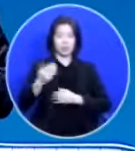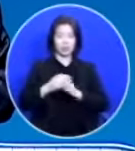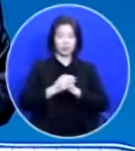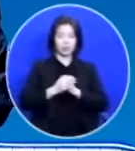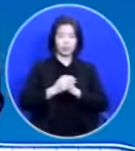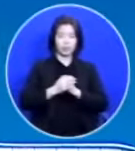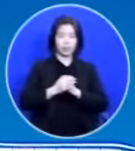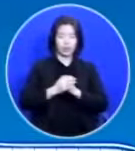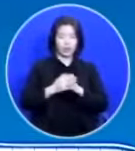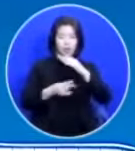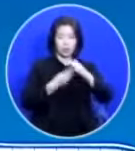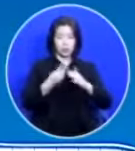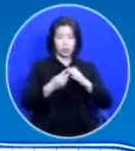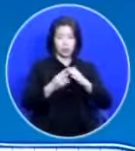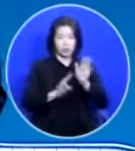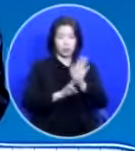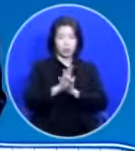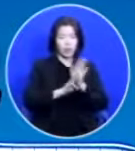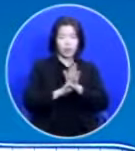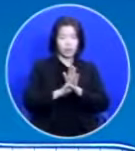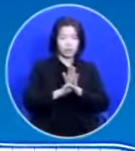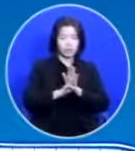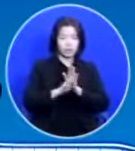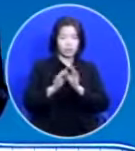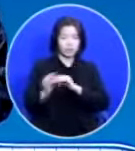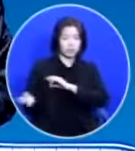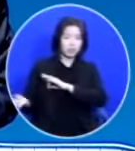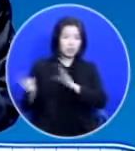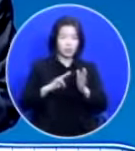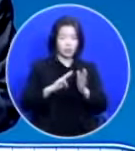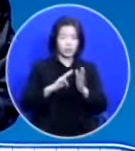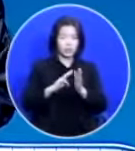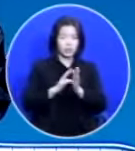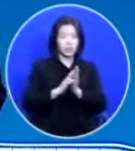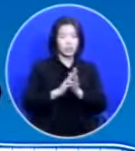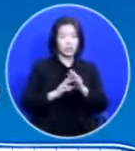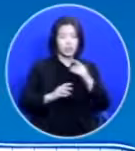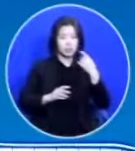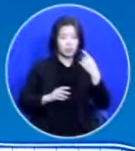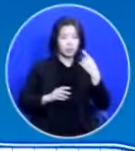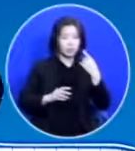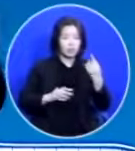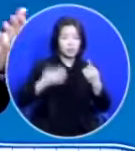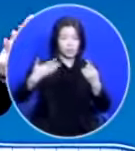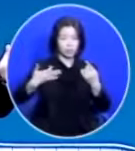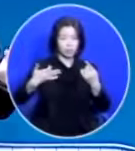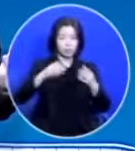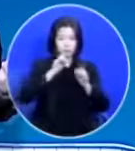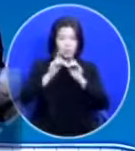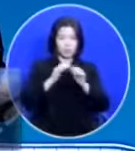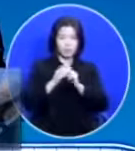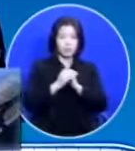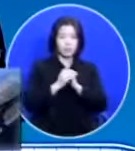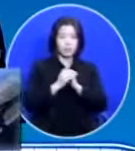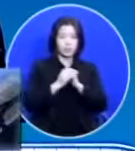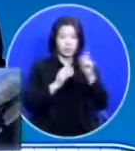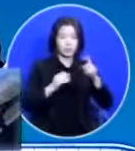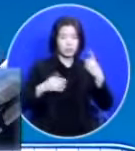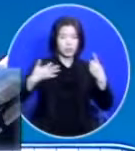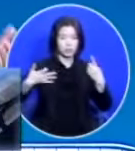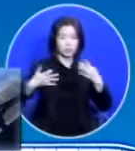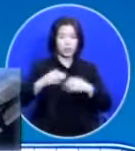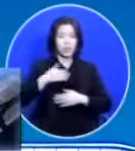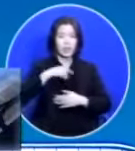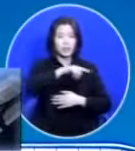요한계시록 에스겔서 11장 19절에 보면 내가 그들에게 한 마음을 주고 그